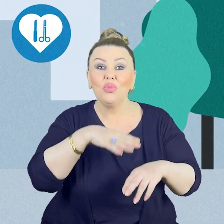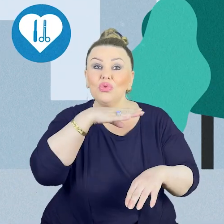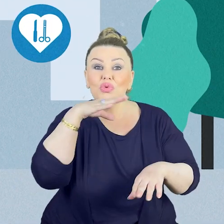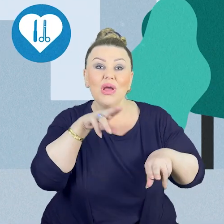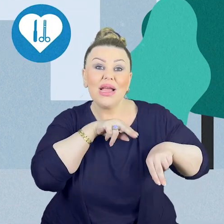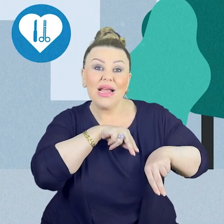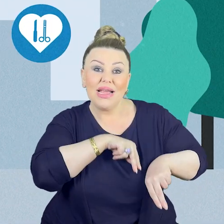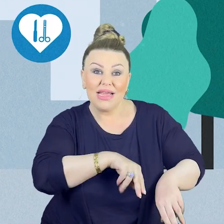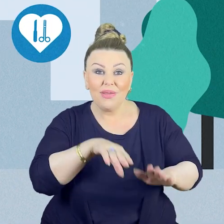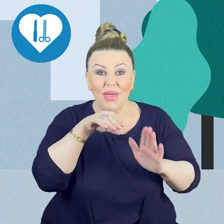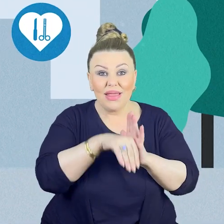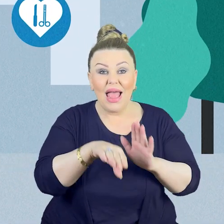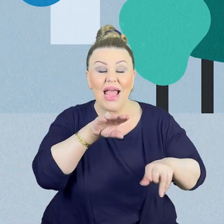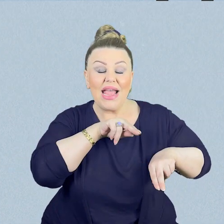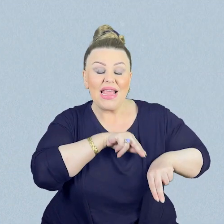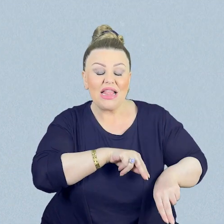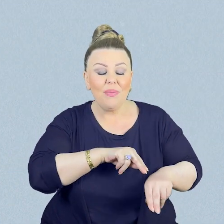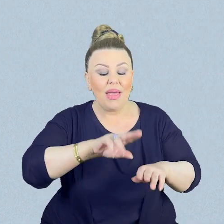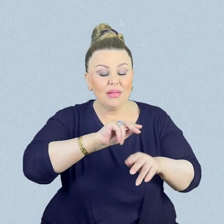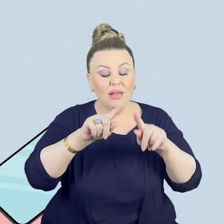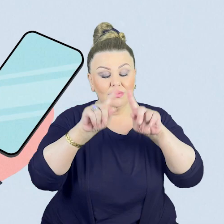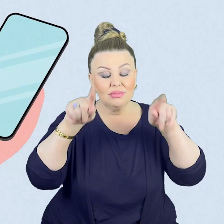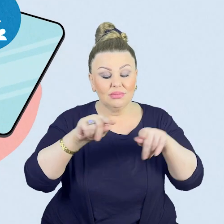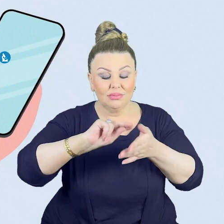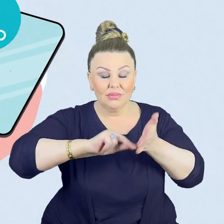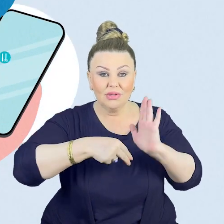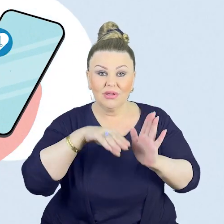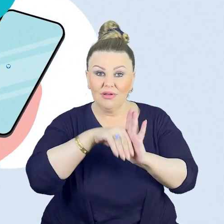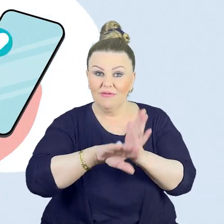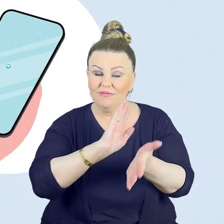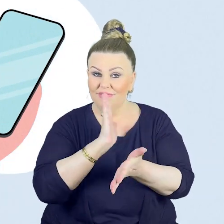çoxsaylı xidmətlərin toplusu xidmətlər zərfi adlanır.